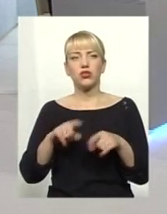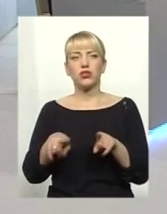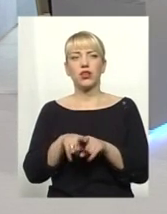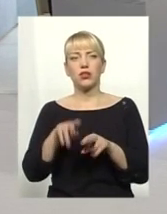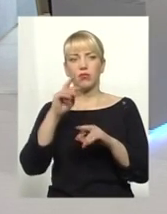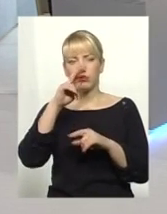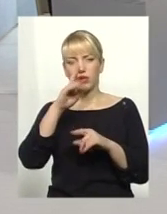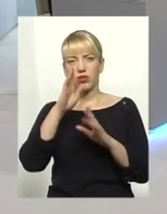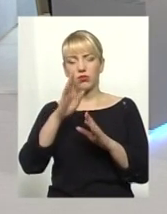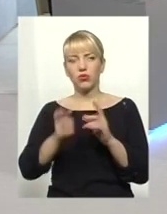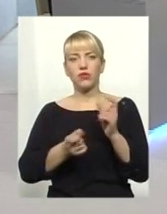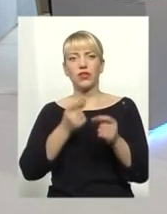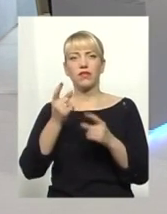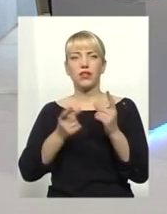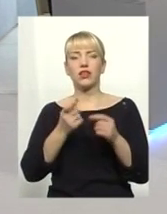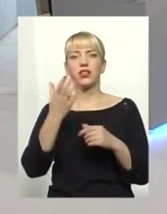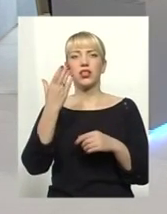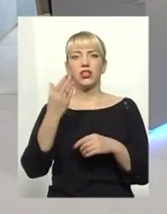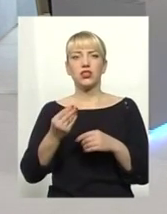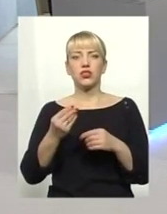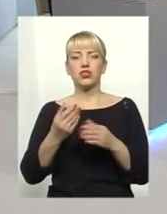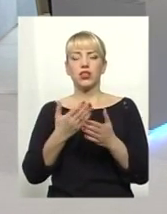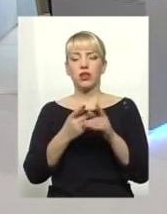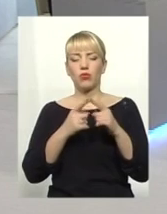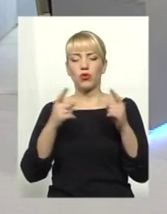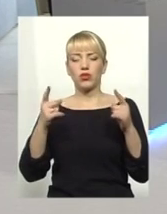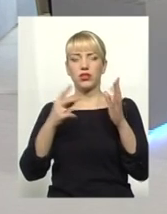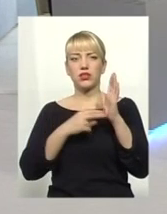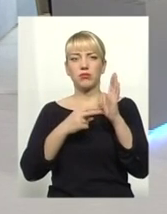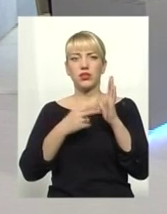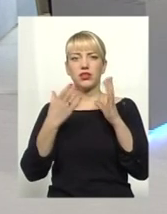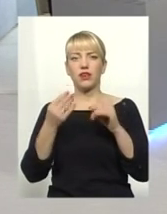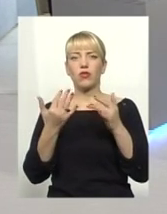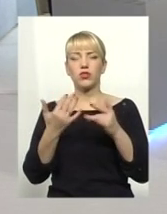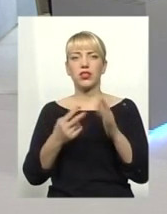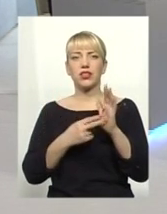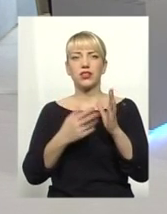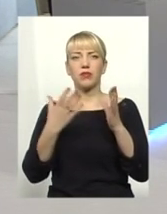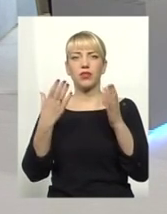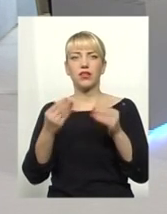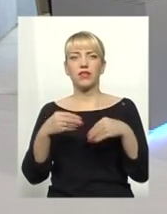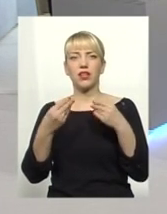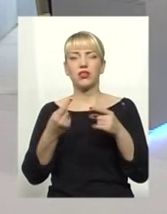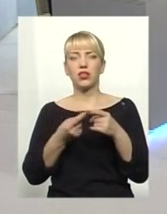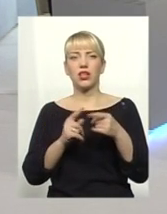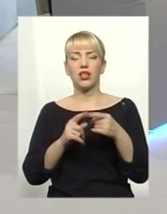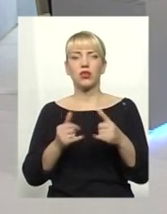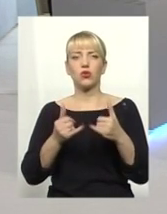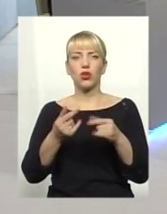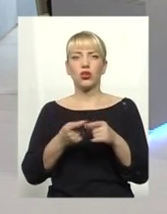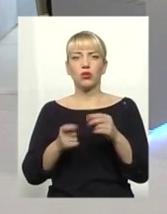помилки будуть виявлятися ще, як мінімум, напротяг зі 7 днів, оскільки 7 днів відведено термін для того, щоб подати